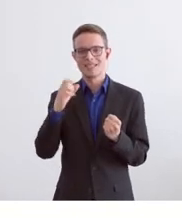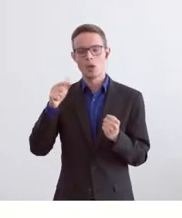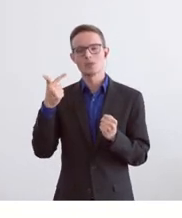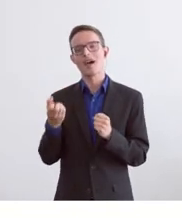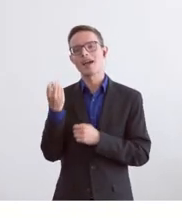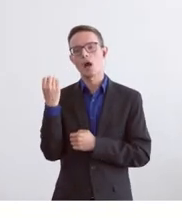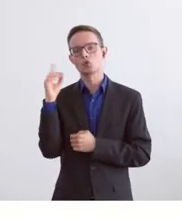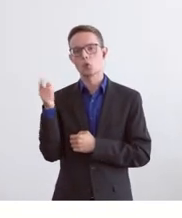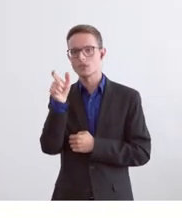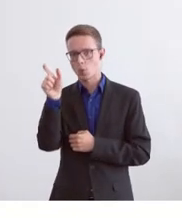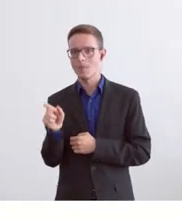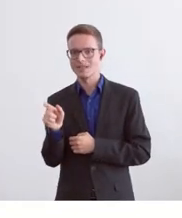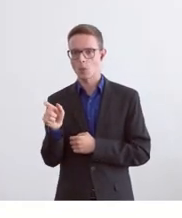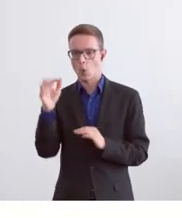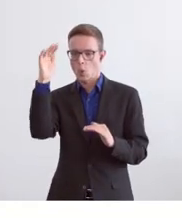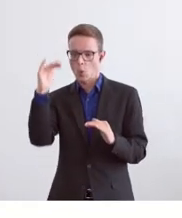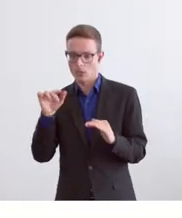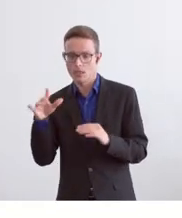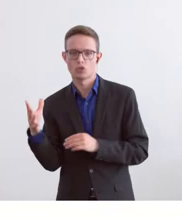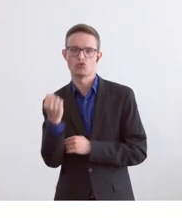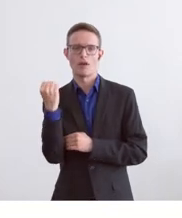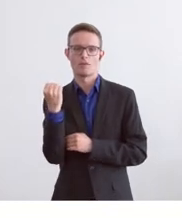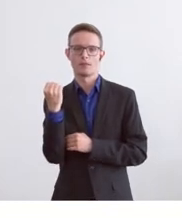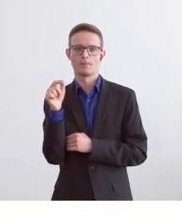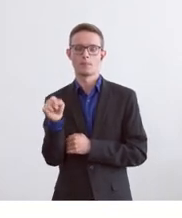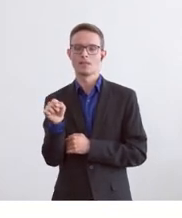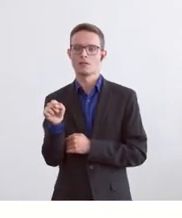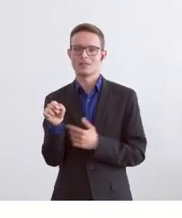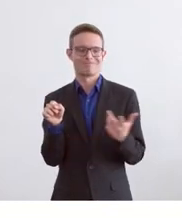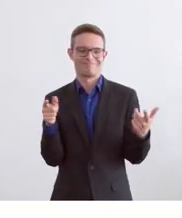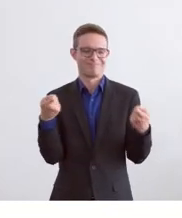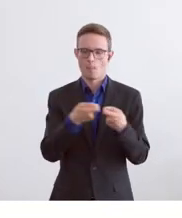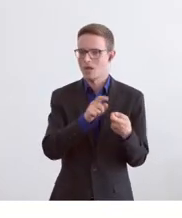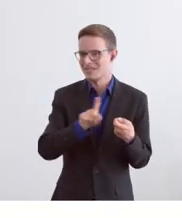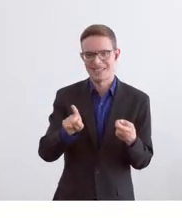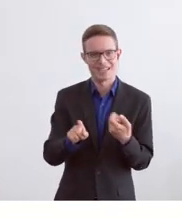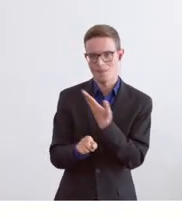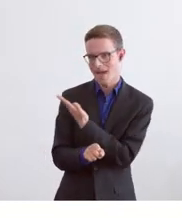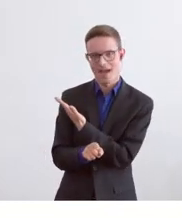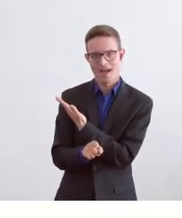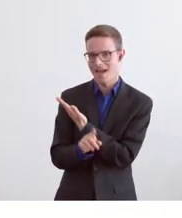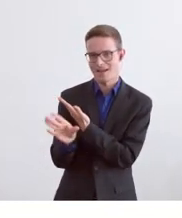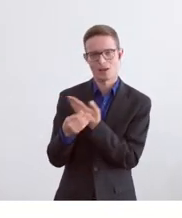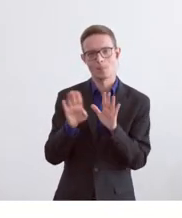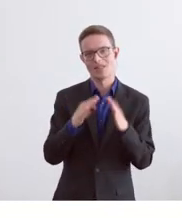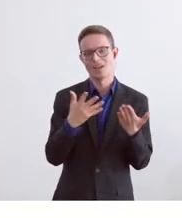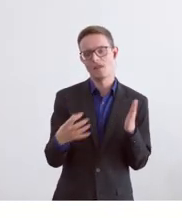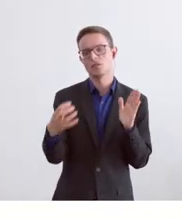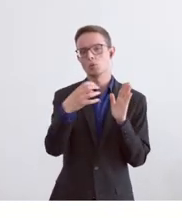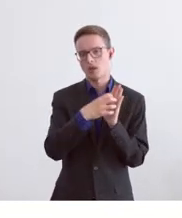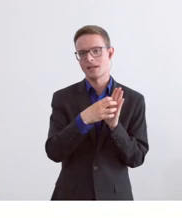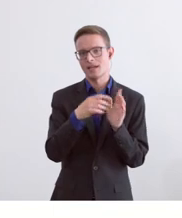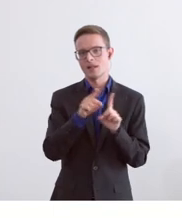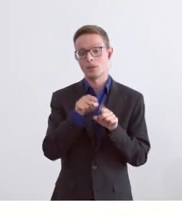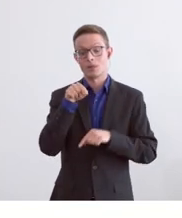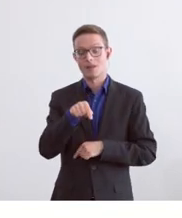2050 zu erreichen. Das ist jetzt natürlich nicht mehr konform und mit diesem Verfassungsartikel vereinbart. Das heisst, als